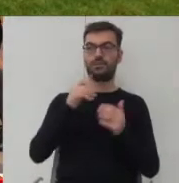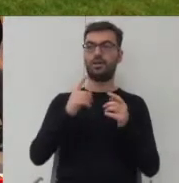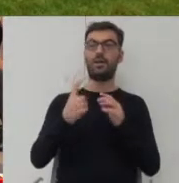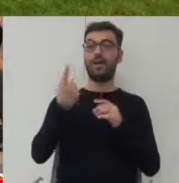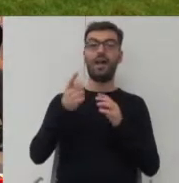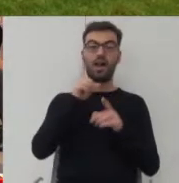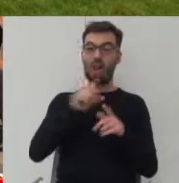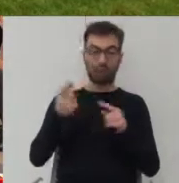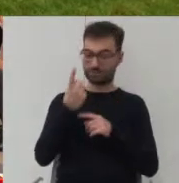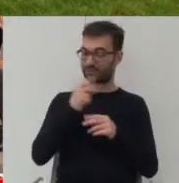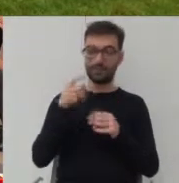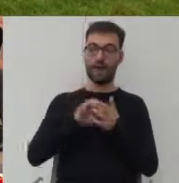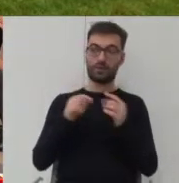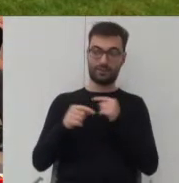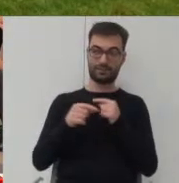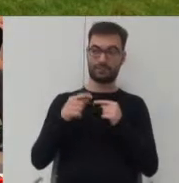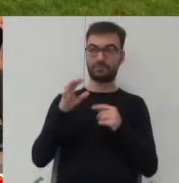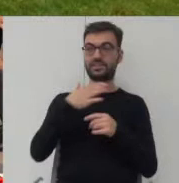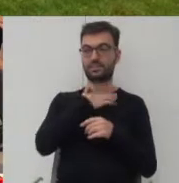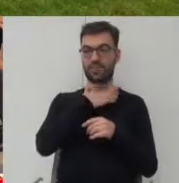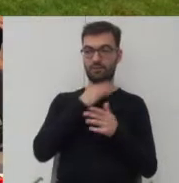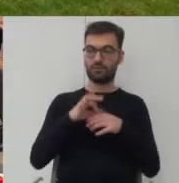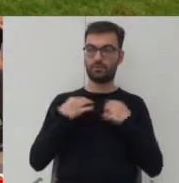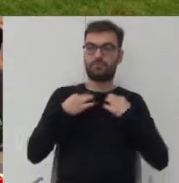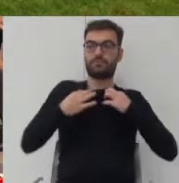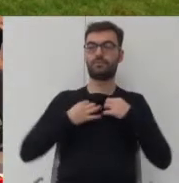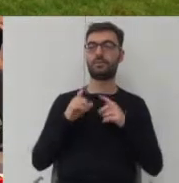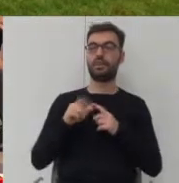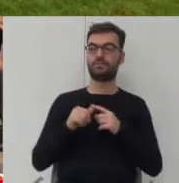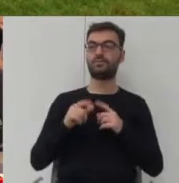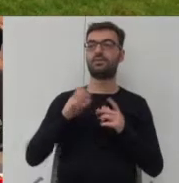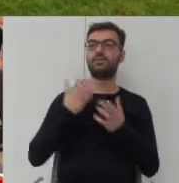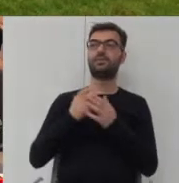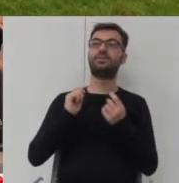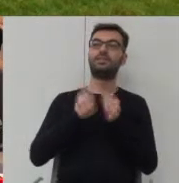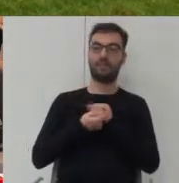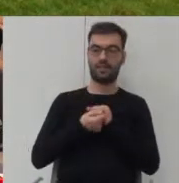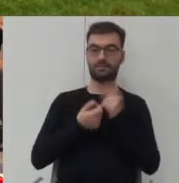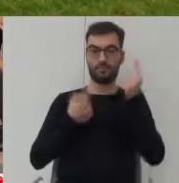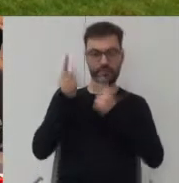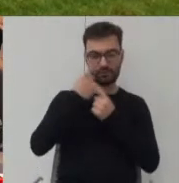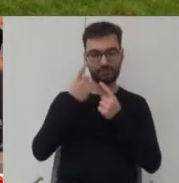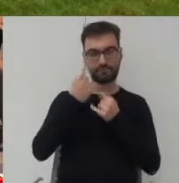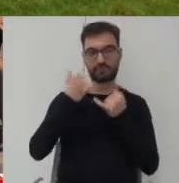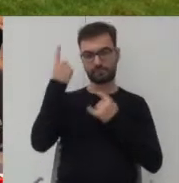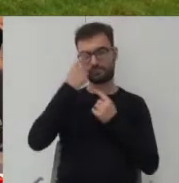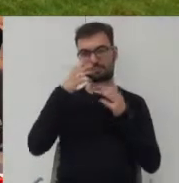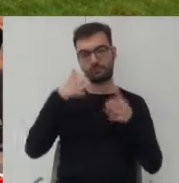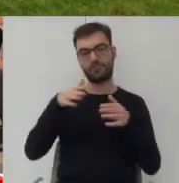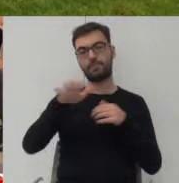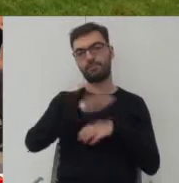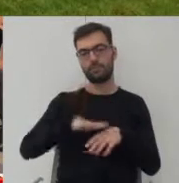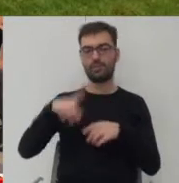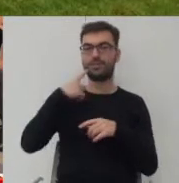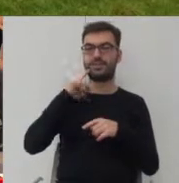przypadek, ten akurat jest z Wilanowa. Natomiast zmieniając optykę i myśląc o przestrzeni zabawy dla